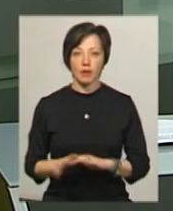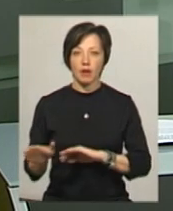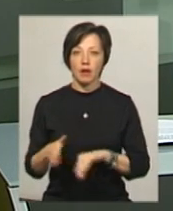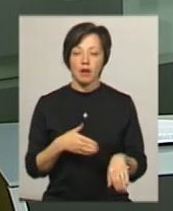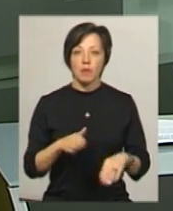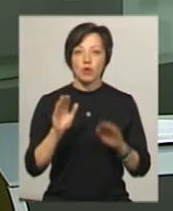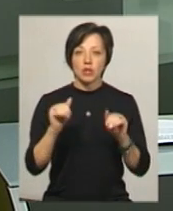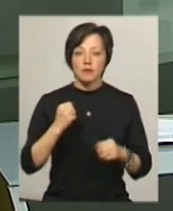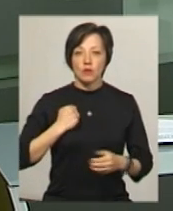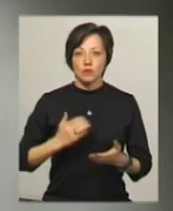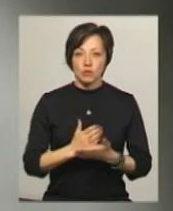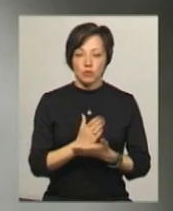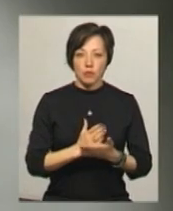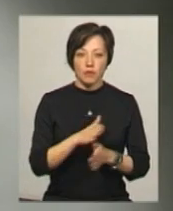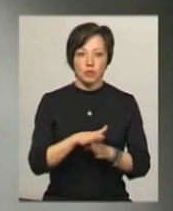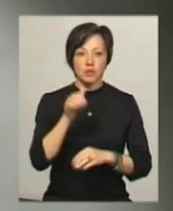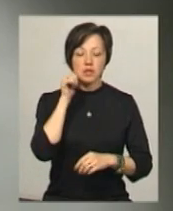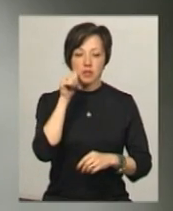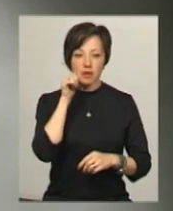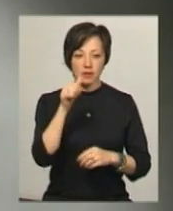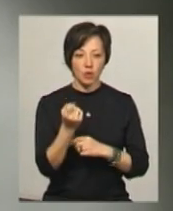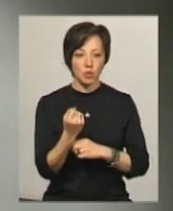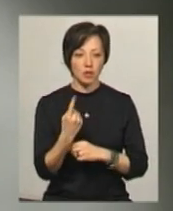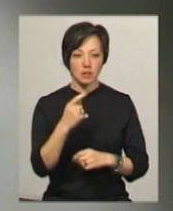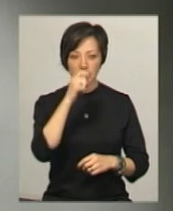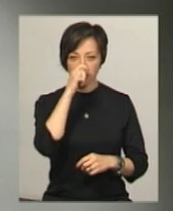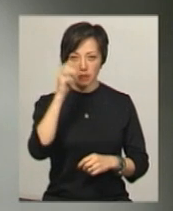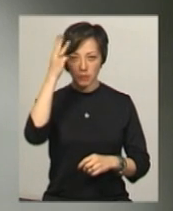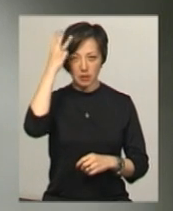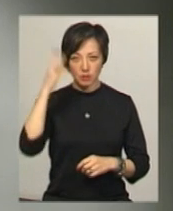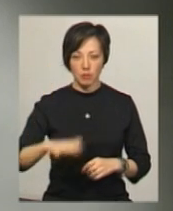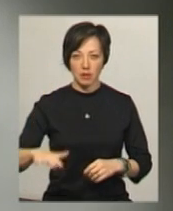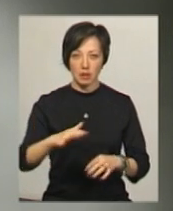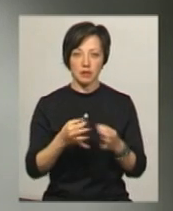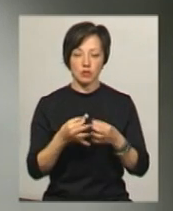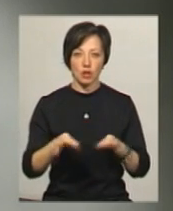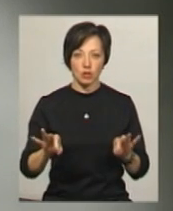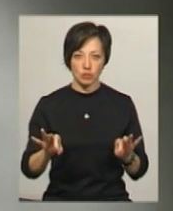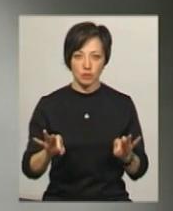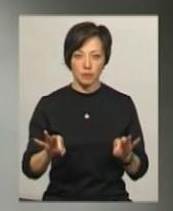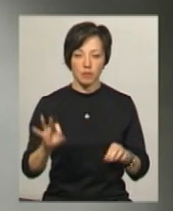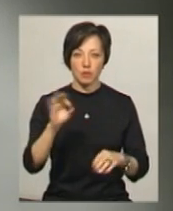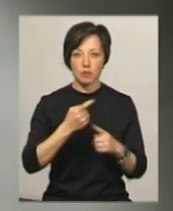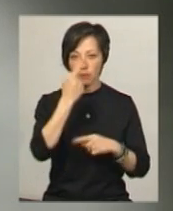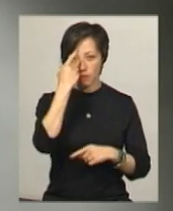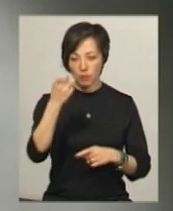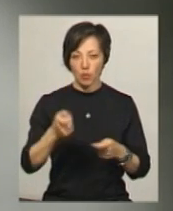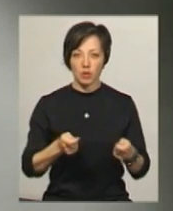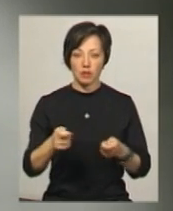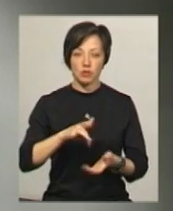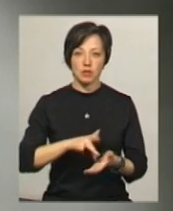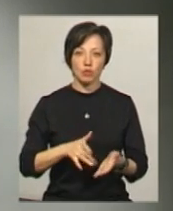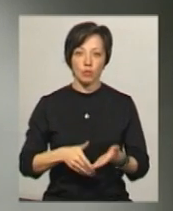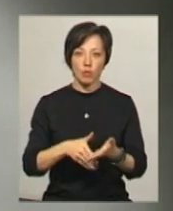військовослужбовцями Миколою Неживим відбудеться завтра, 11 квітня на Хмельницькому майдані Незалежності Про це повідомила координатор